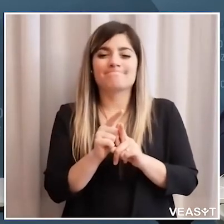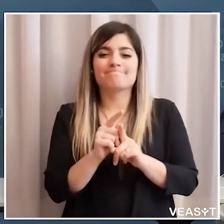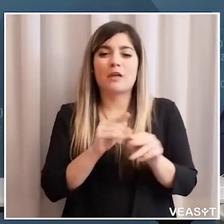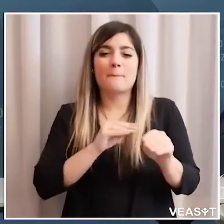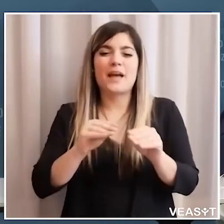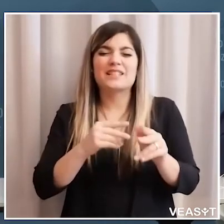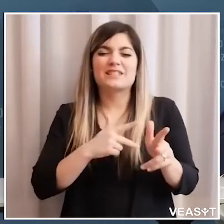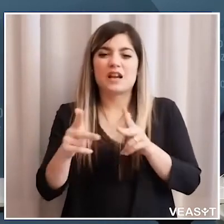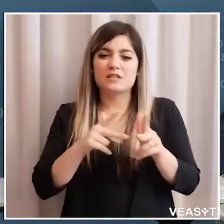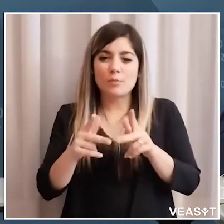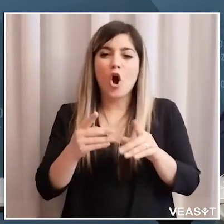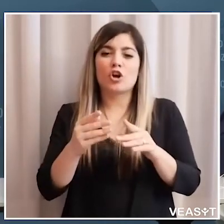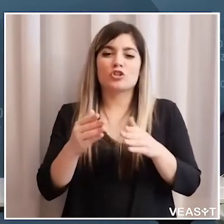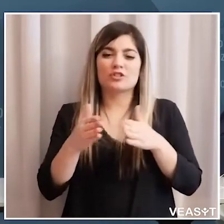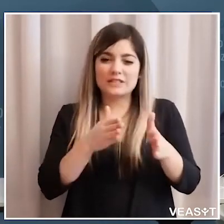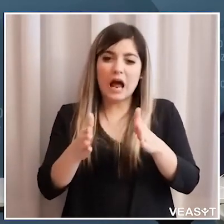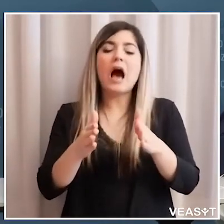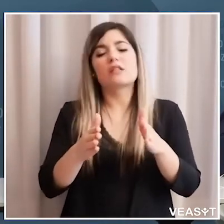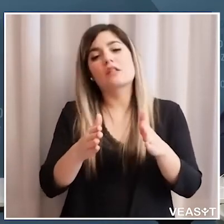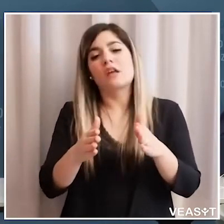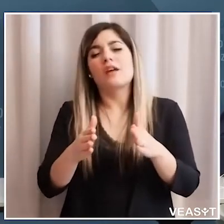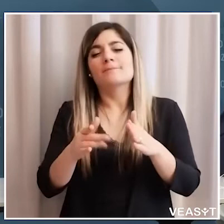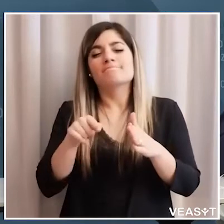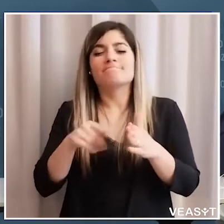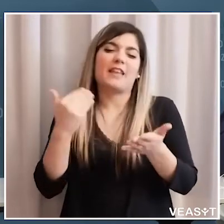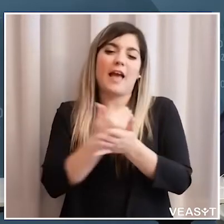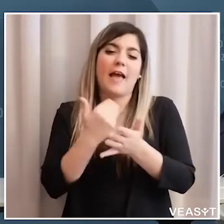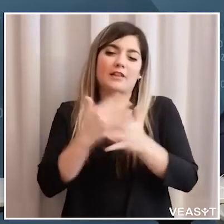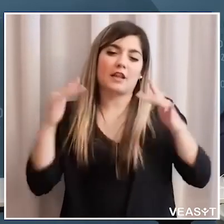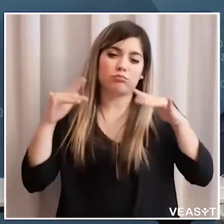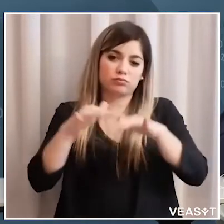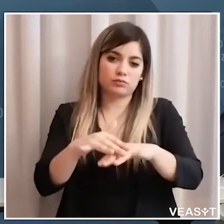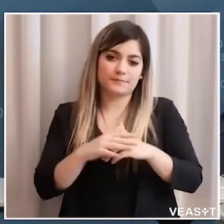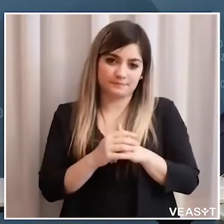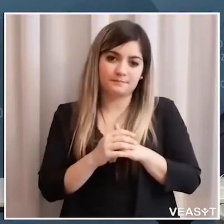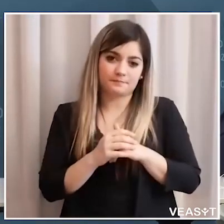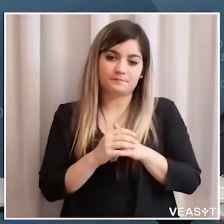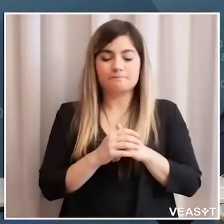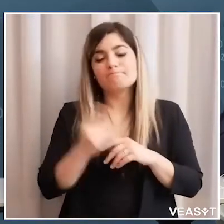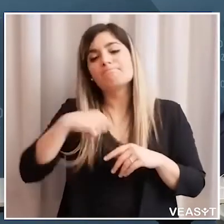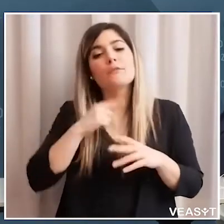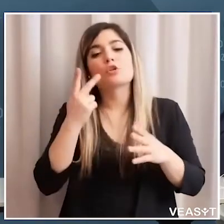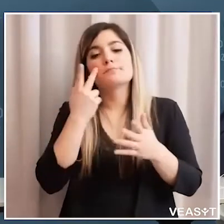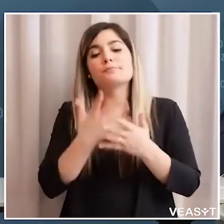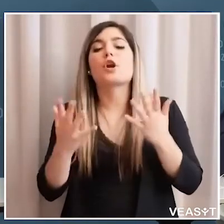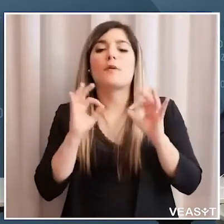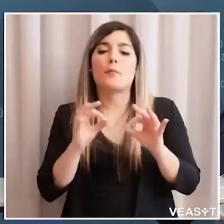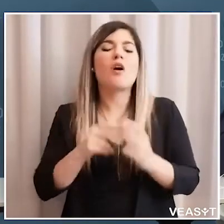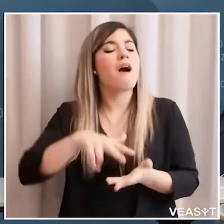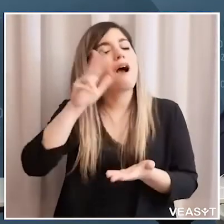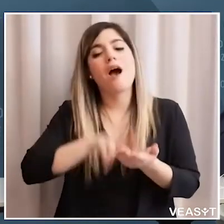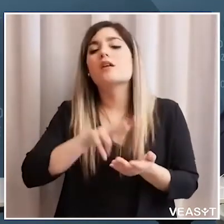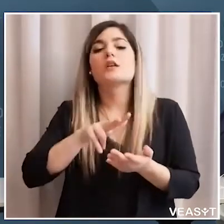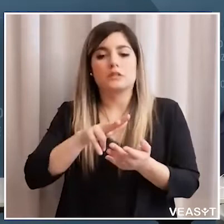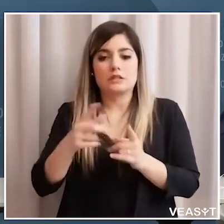una parte sulle nostre strade e da una parte sul trasporto pubblico quindi noi cercheremo di